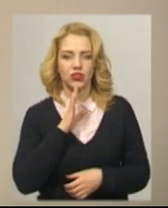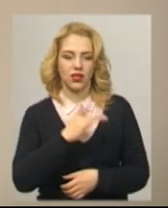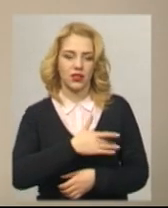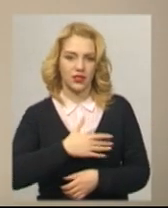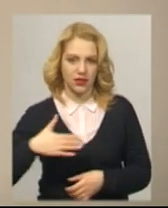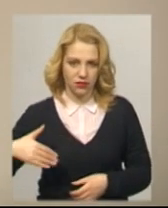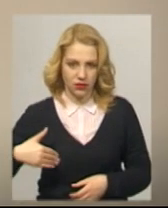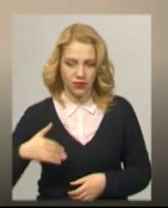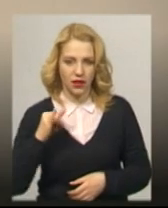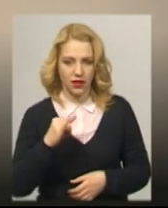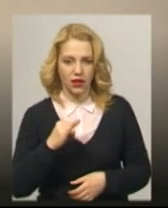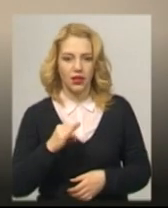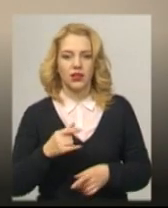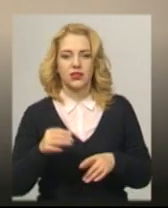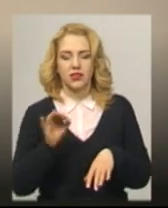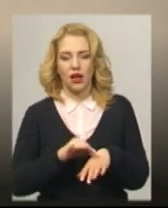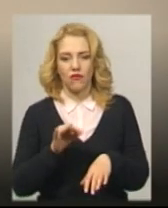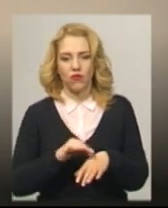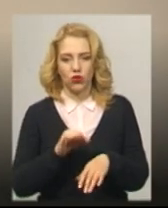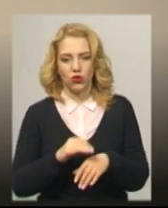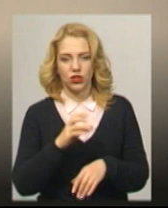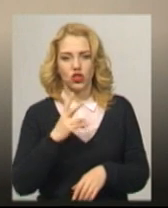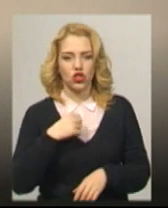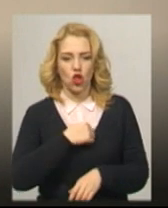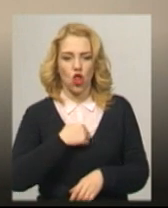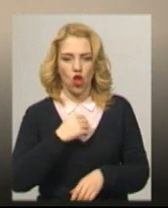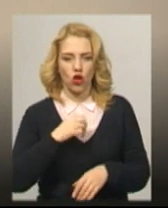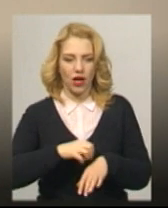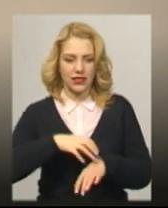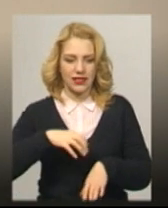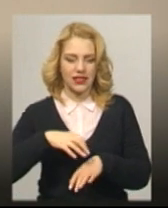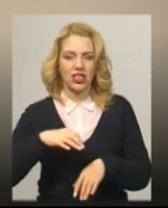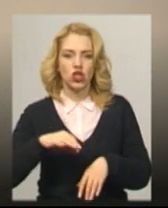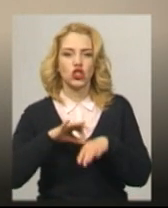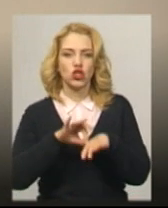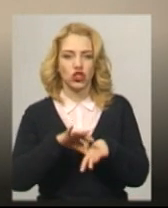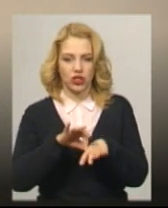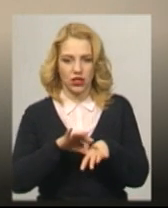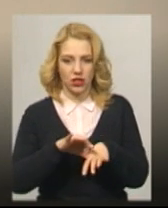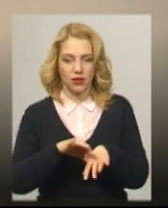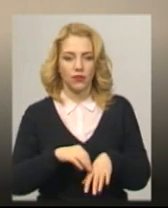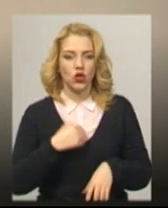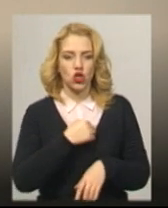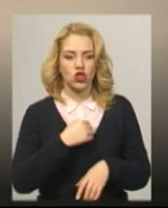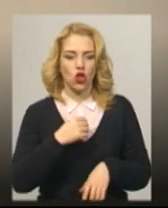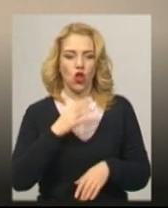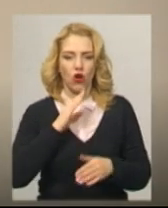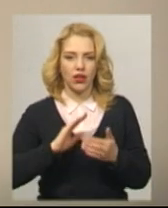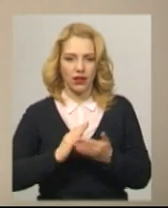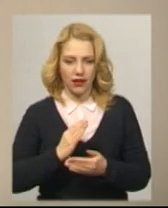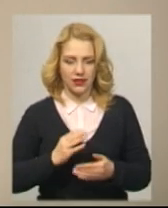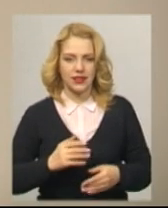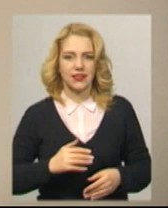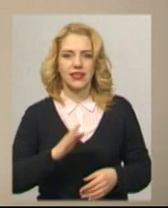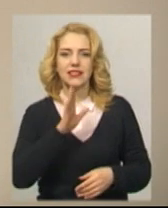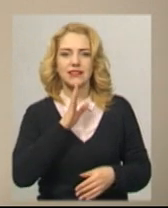грудної залози, захворювання злоякісні захворювання шкіри, злоякісні захворювання статевих жіночих органів.